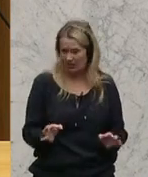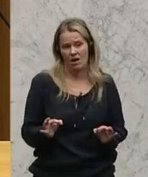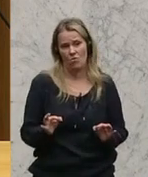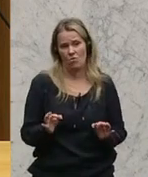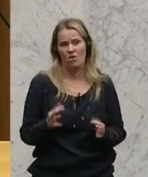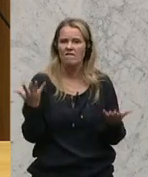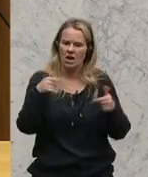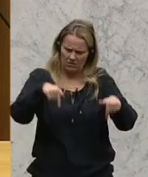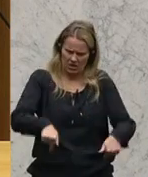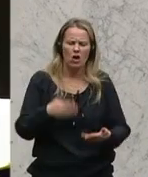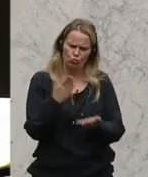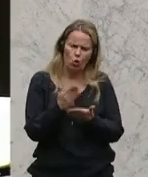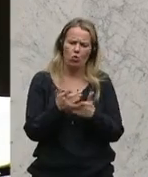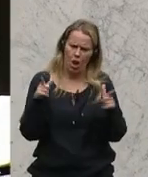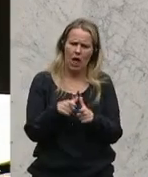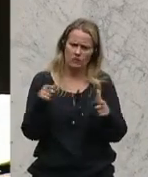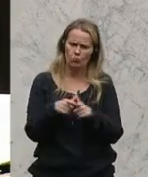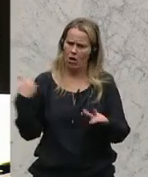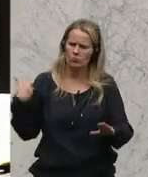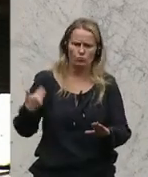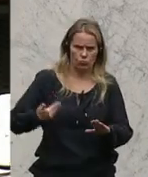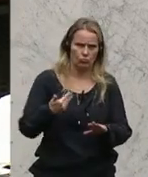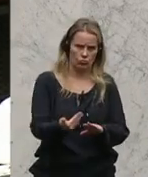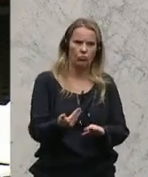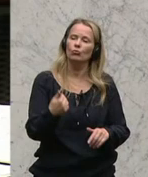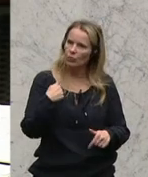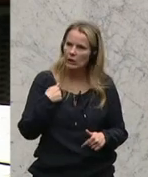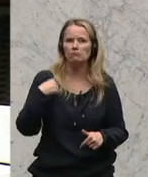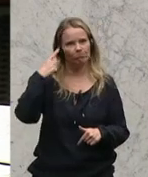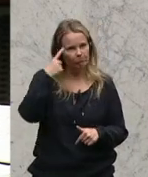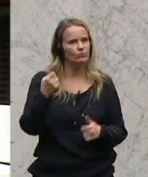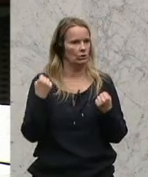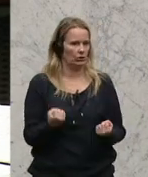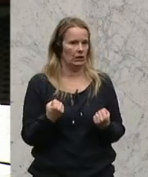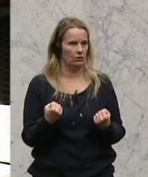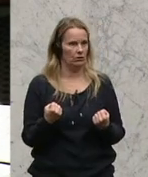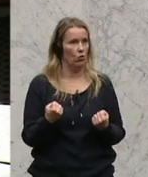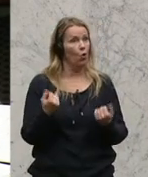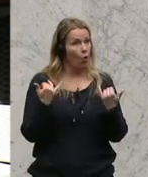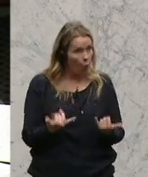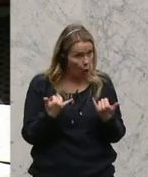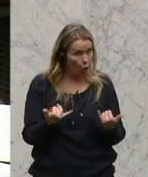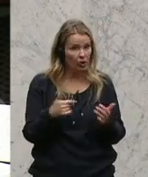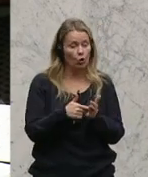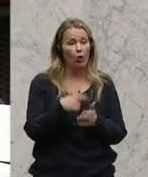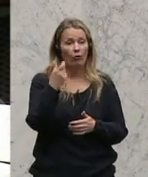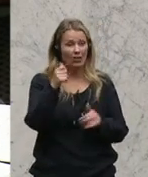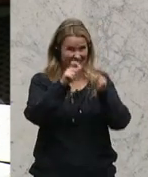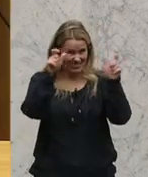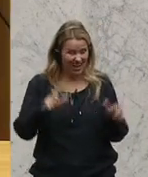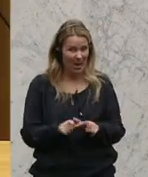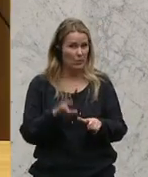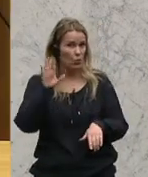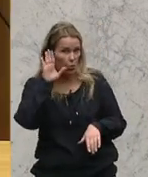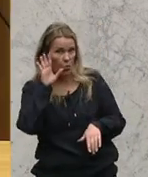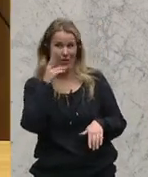was hier schon geleistet worden ist. Und ich gehe davon aus, dass das, was wir heute noch im Finanzrahmen hören werden und